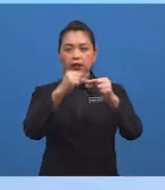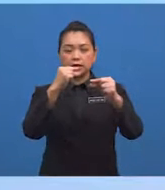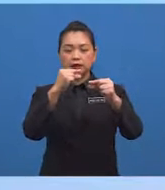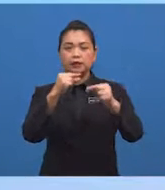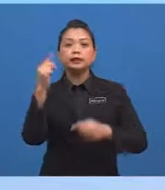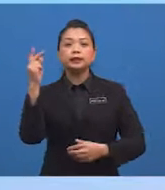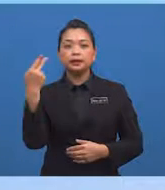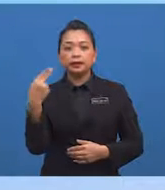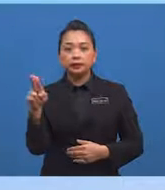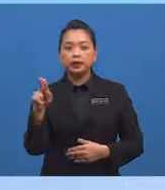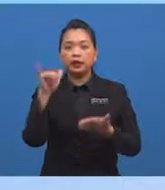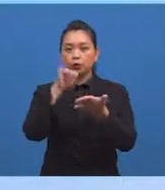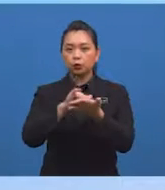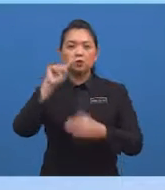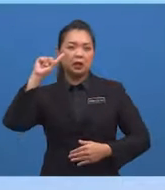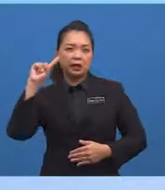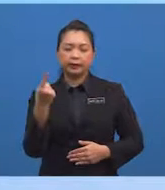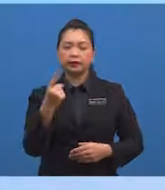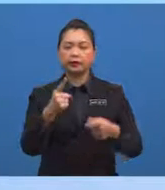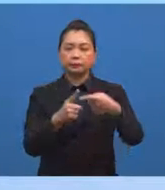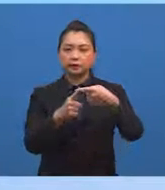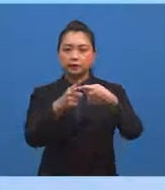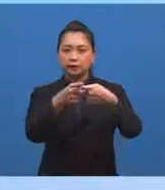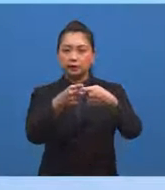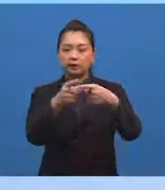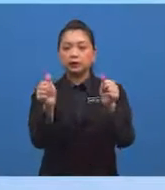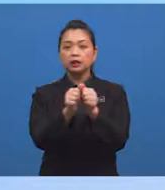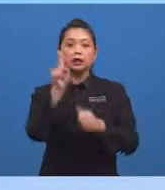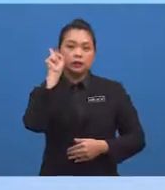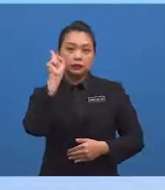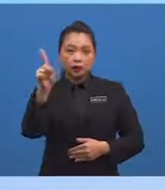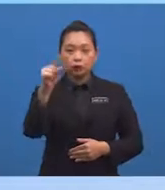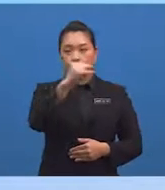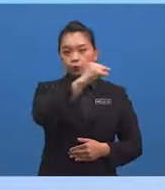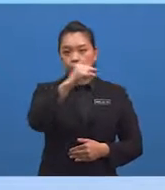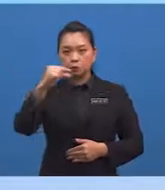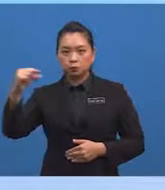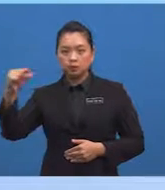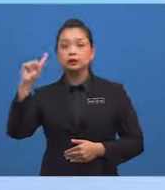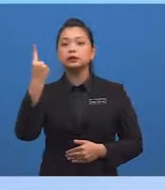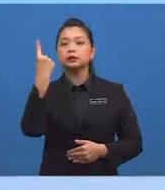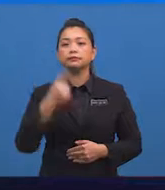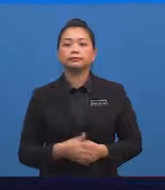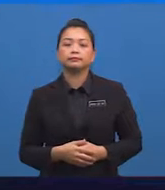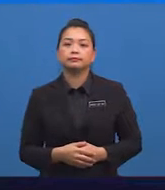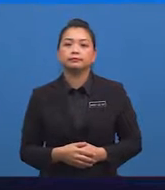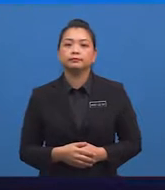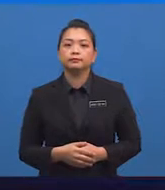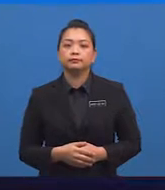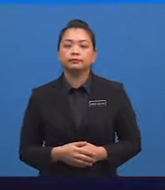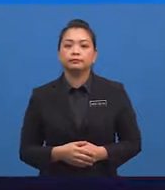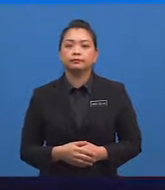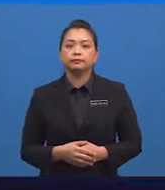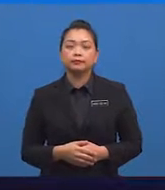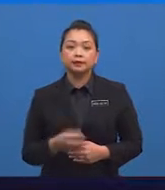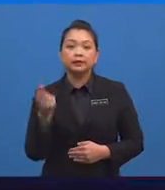hijau itu hanya bersilang dengan satu garis lurus sahaja Begitulah